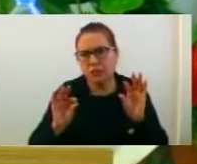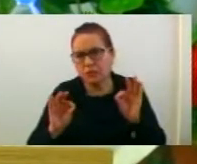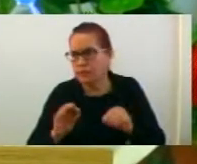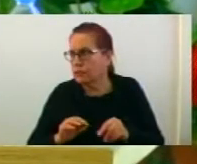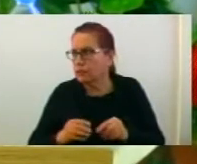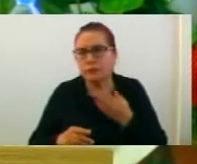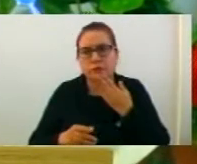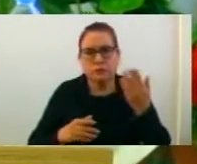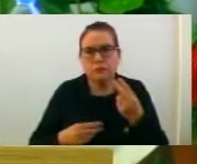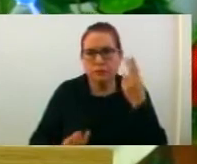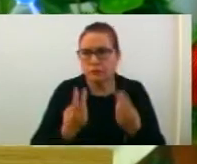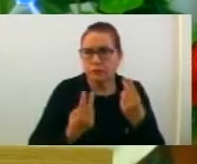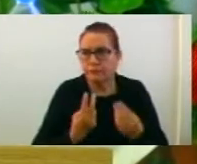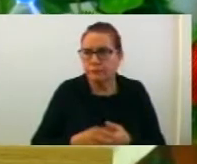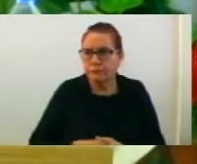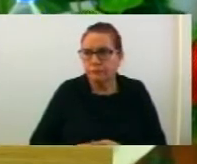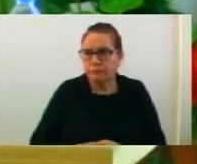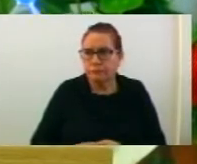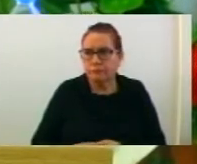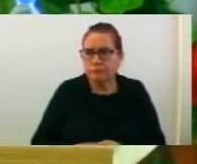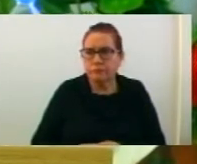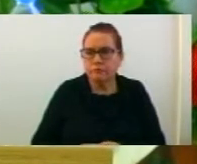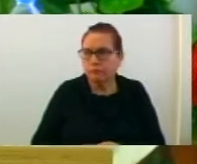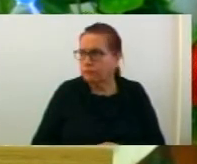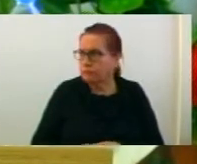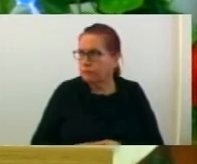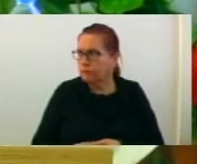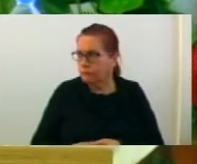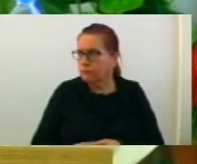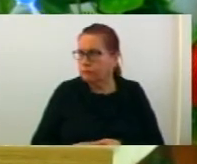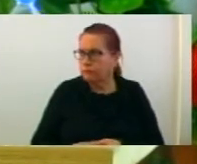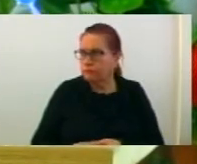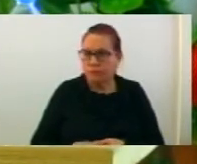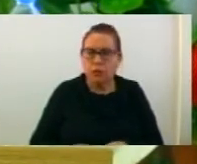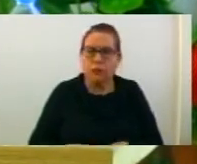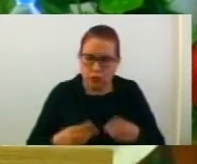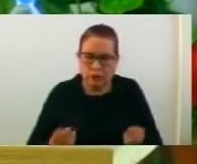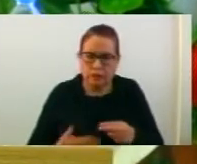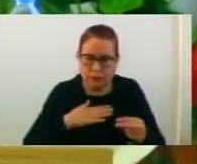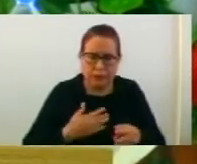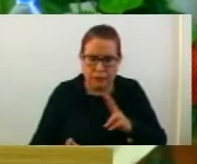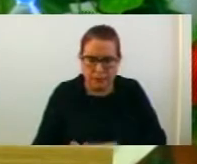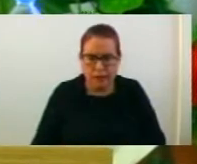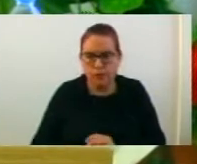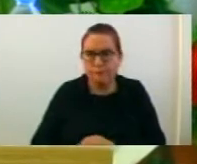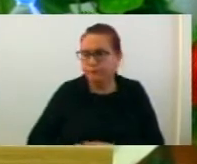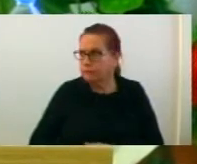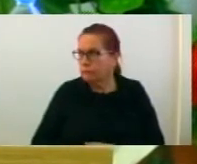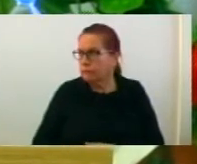Благодарам. Дали некој друг ба разбор? Добро. Значи за техничката грешка сте в оправо, бореатек и се